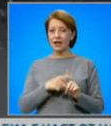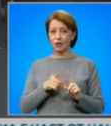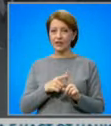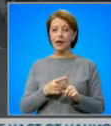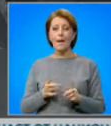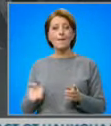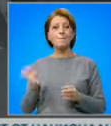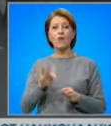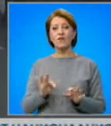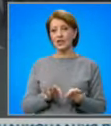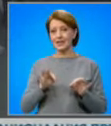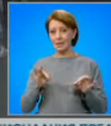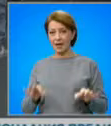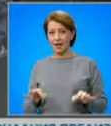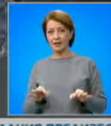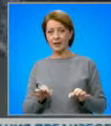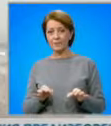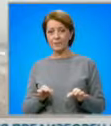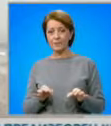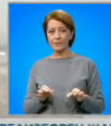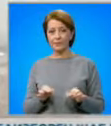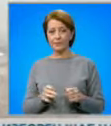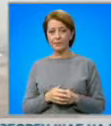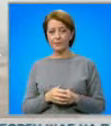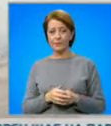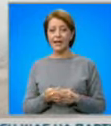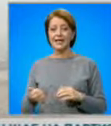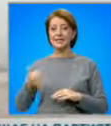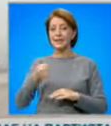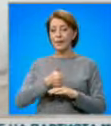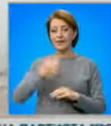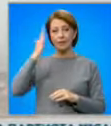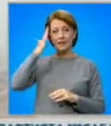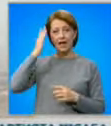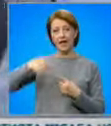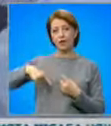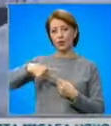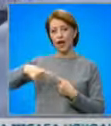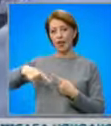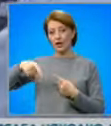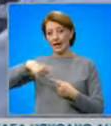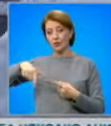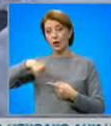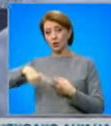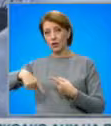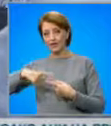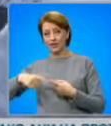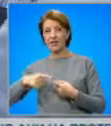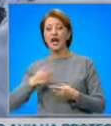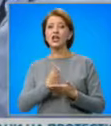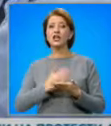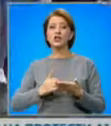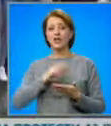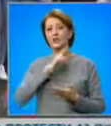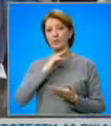този опасен участък, вижте в репортажа. Заместник Министърът на регионалното развитие и част от ръководството на Мевере бяха